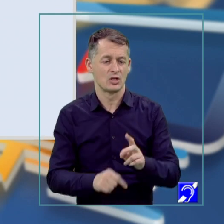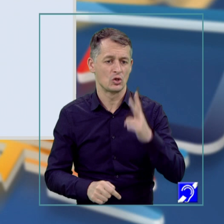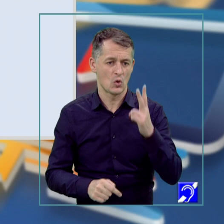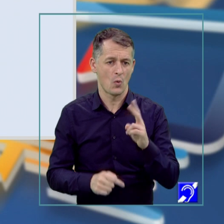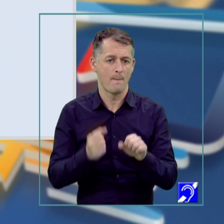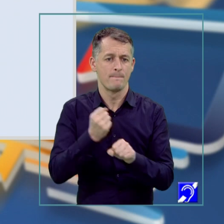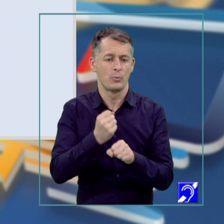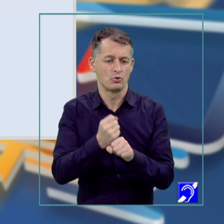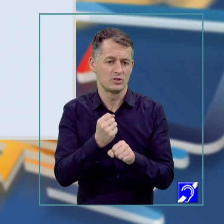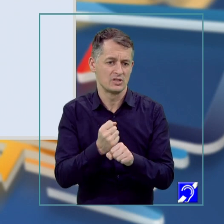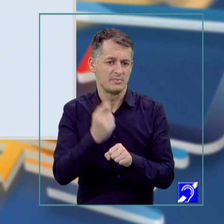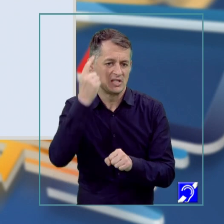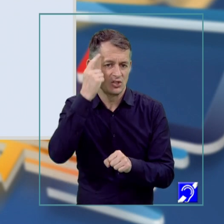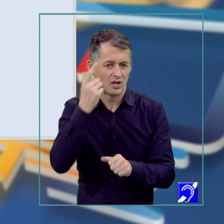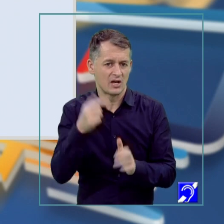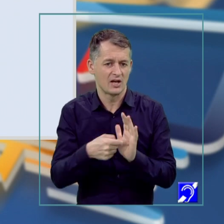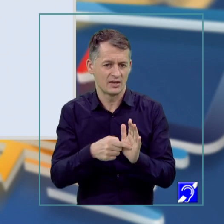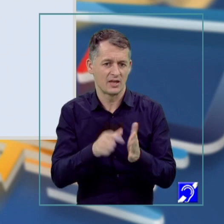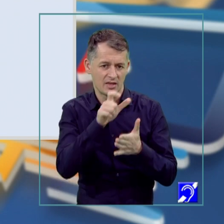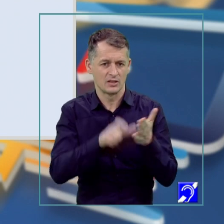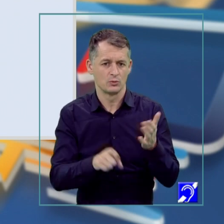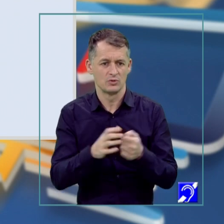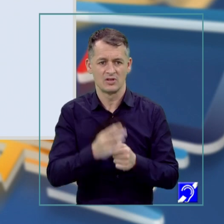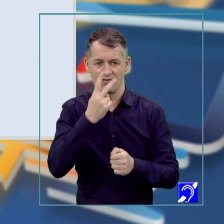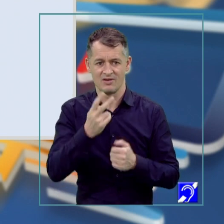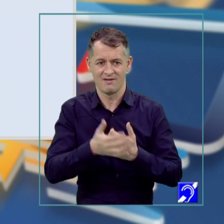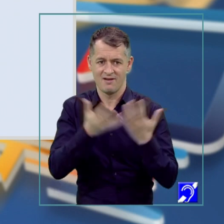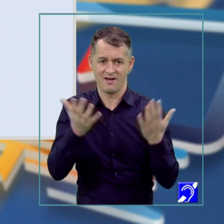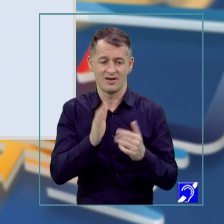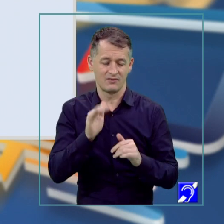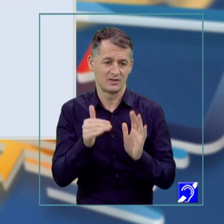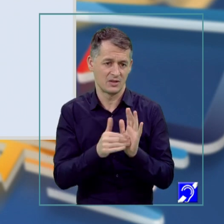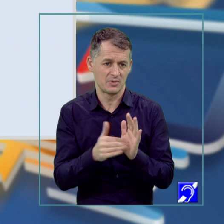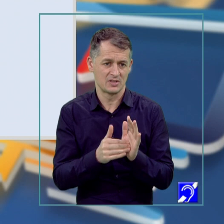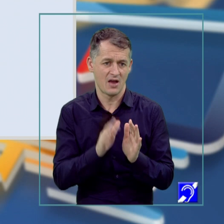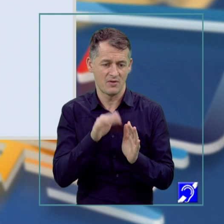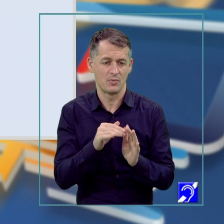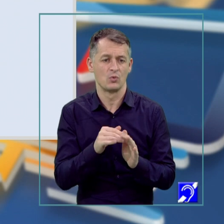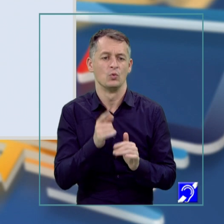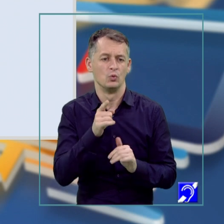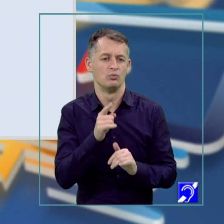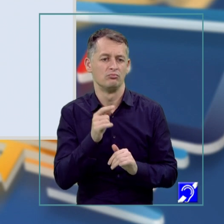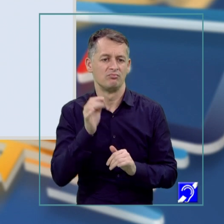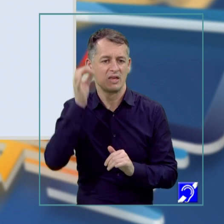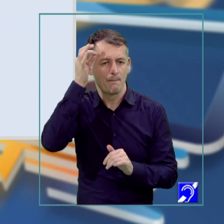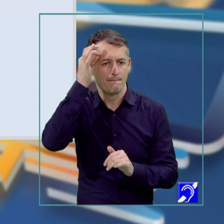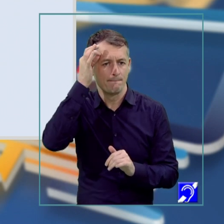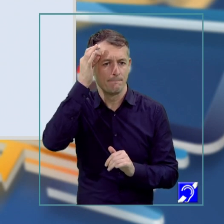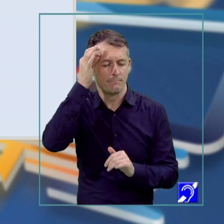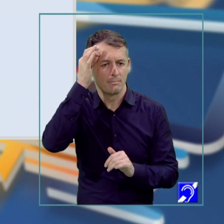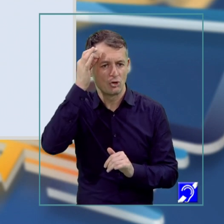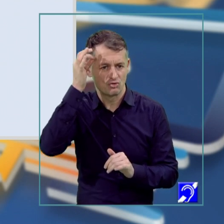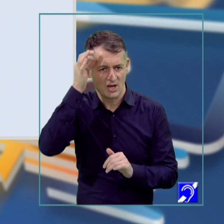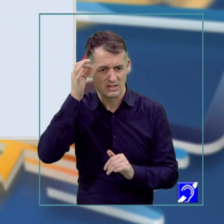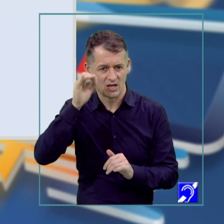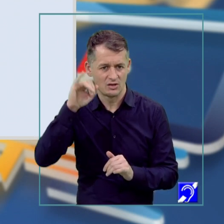face referire în mod explicit textul. Se vede în mod clar că avem de a face cu imaginația și memoria. Trebuie doar să le menționăm